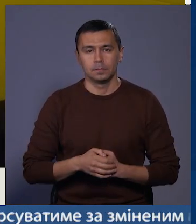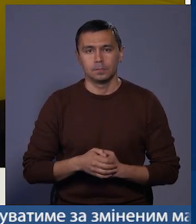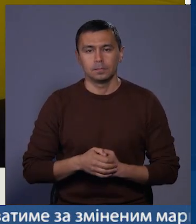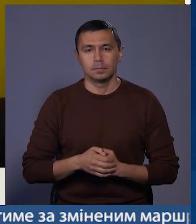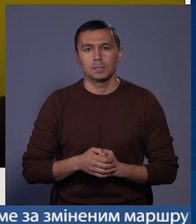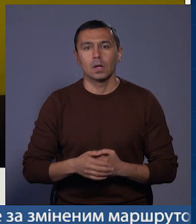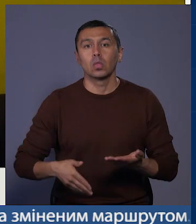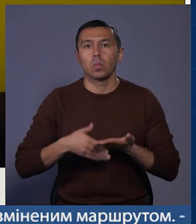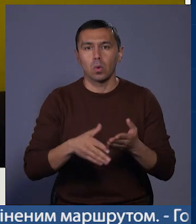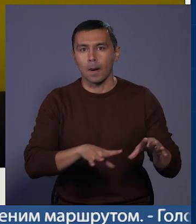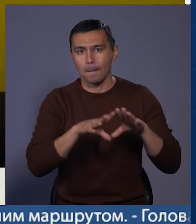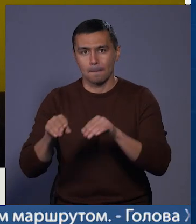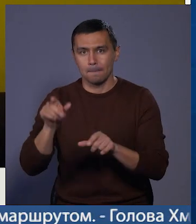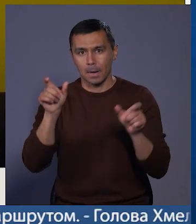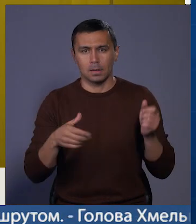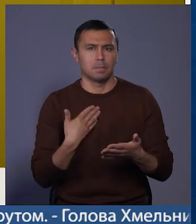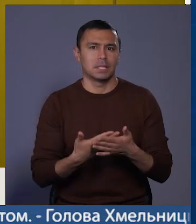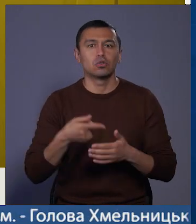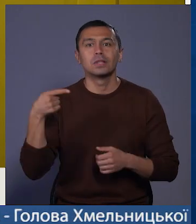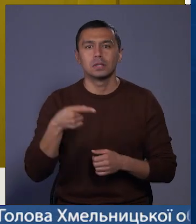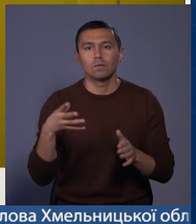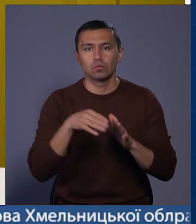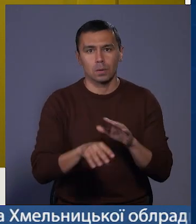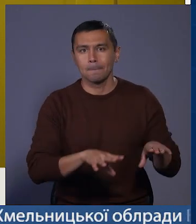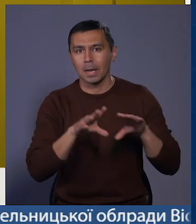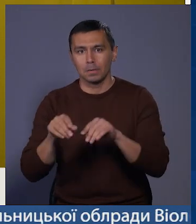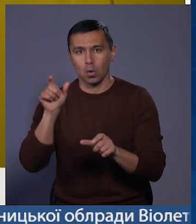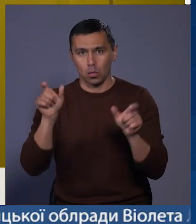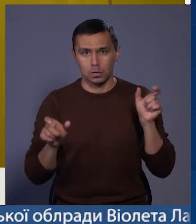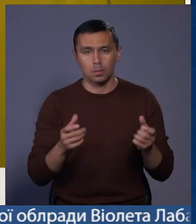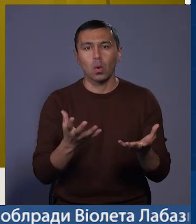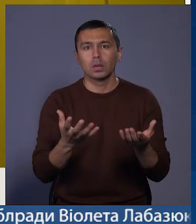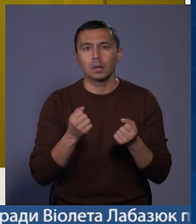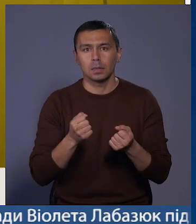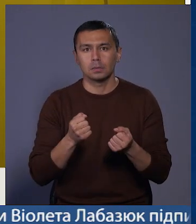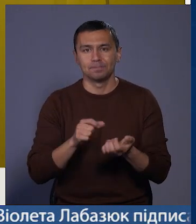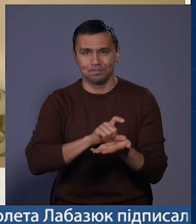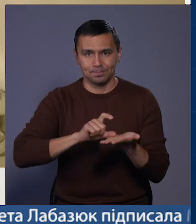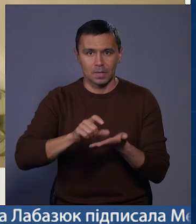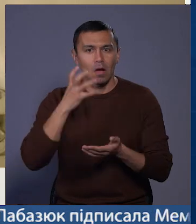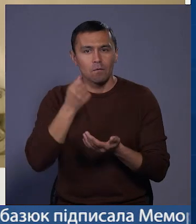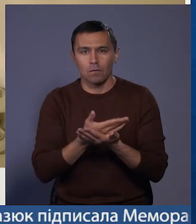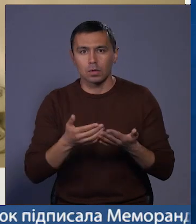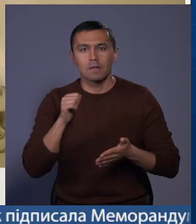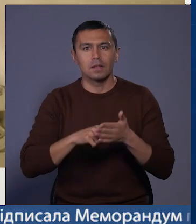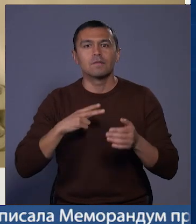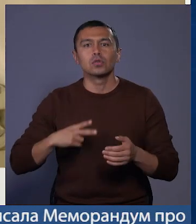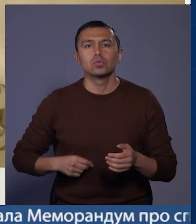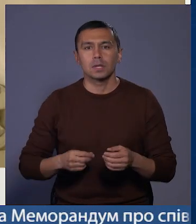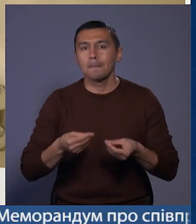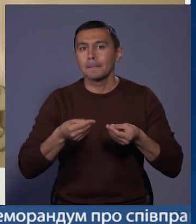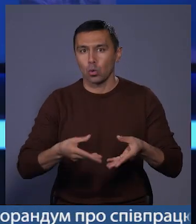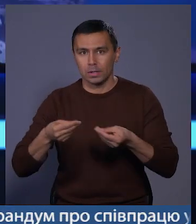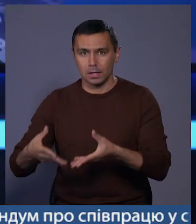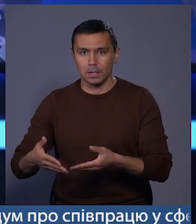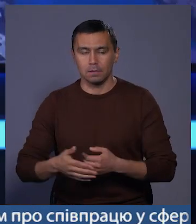Допомога переселенцям. Близько тисячі внутрішньопереміщених осіб отримали консервовані фрукти від французьких благодійників.